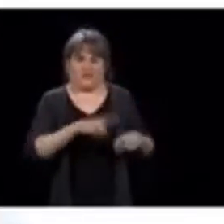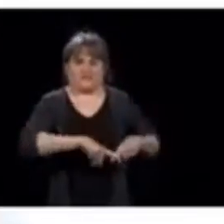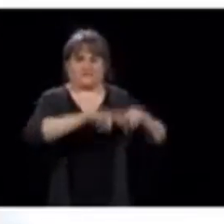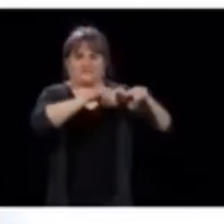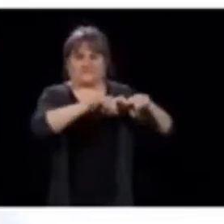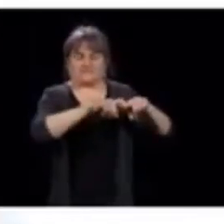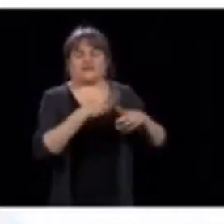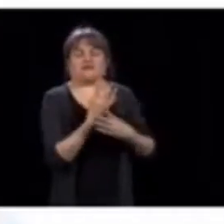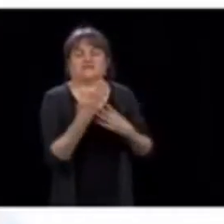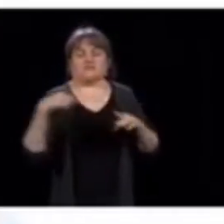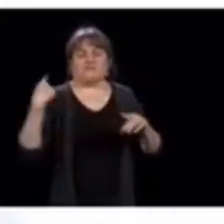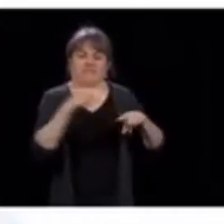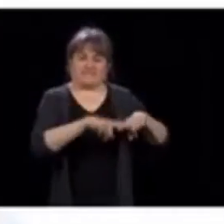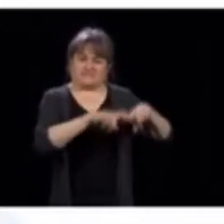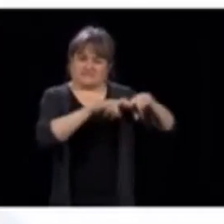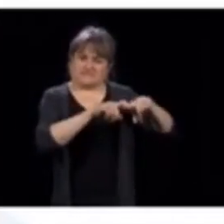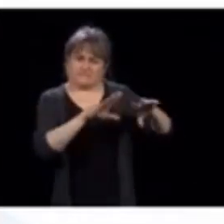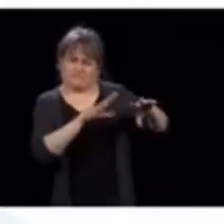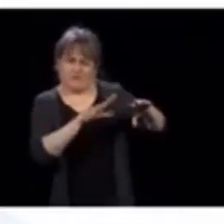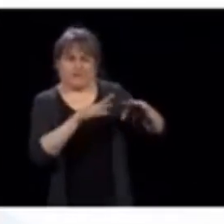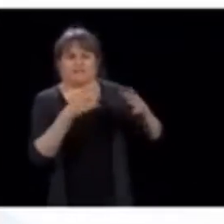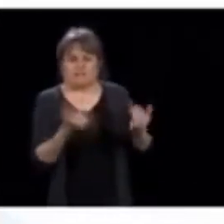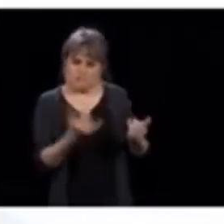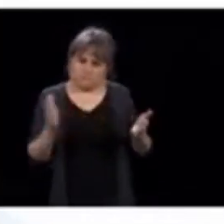les quatre dernières semaines.